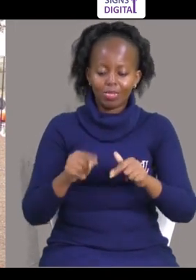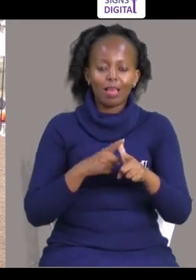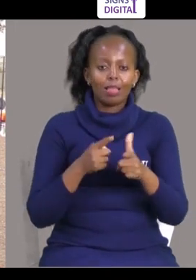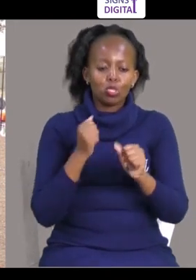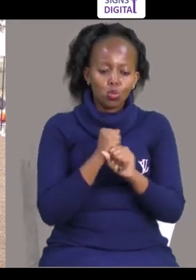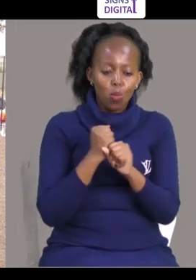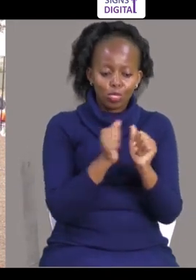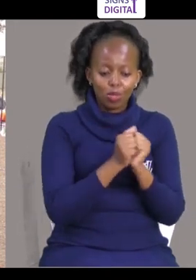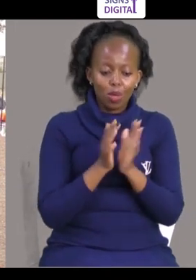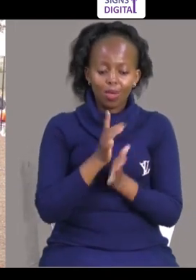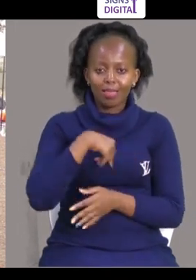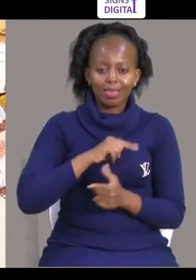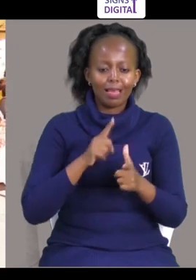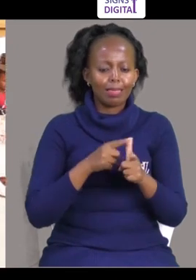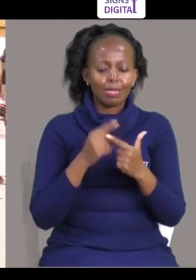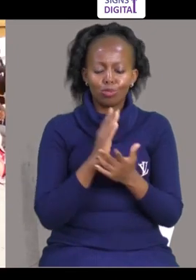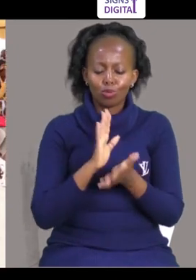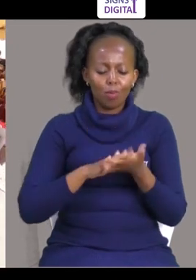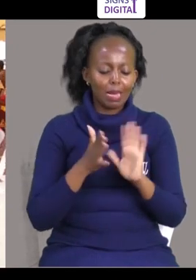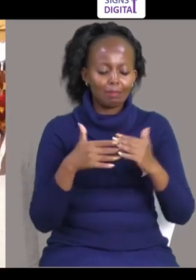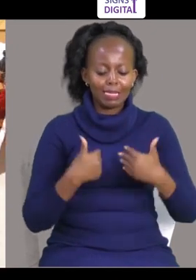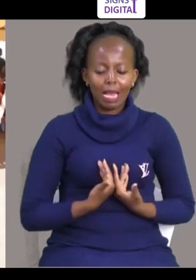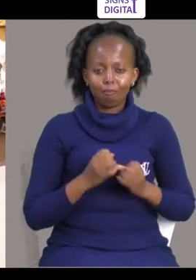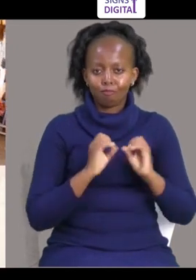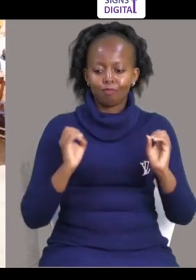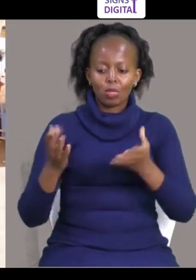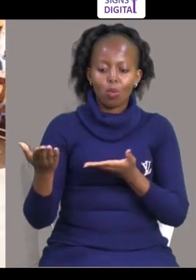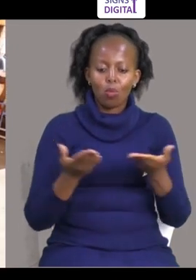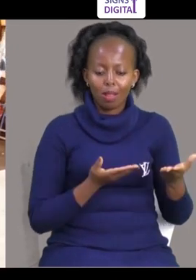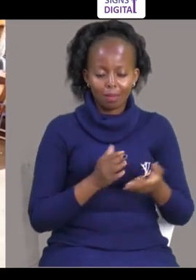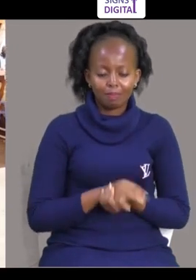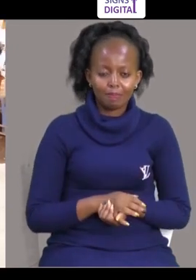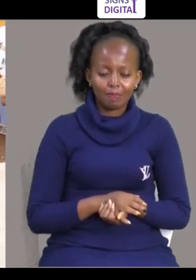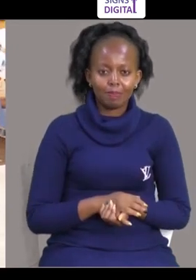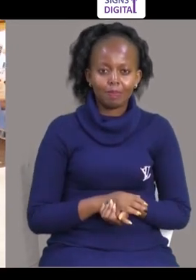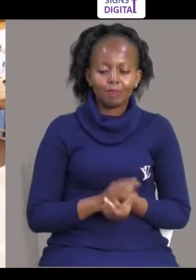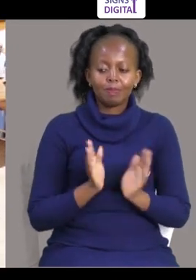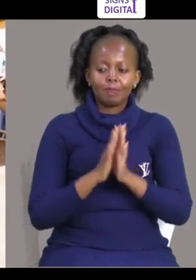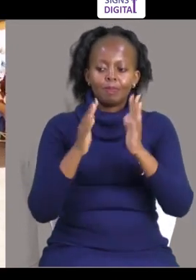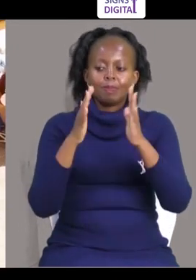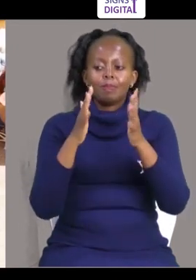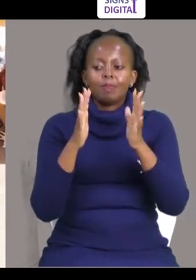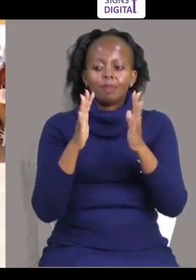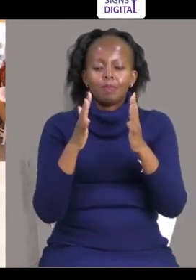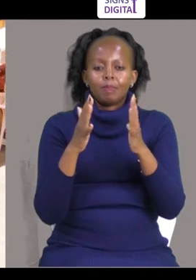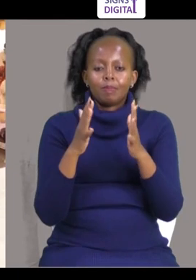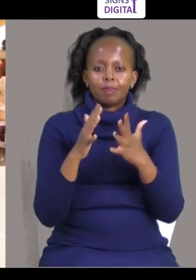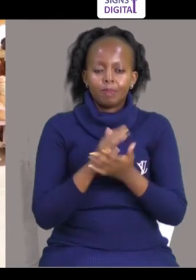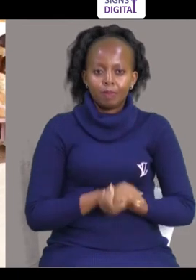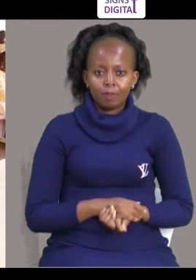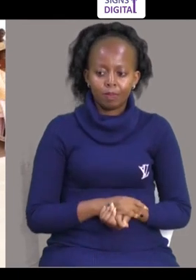Kama wamekubali kukuja leo Kushirikiana pamoja nasi Wasichoke Karibuni, brookshi